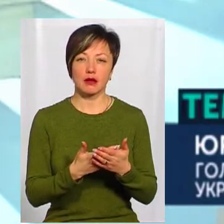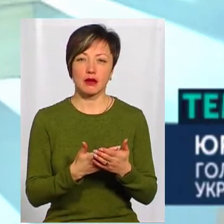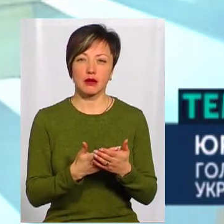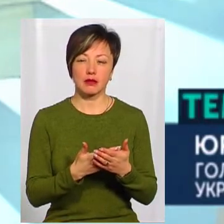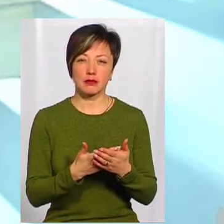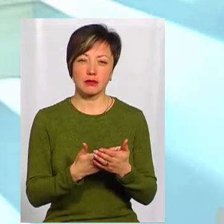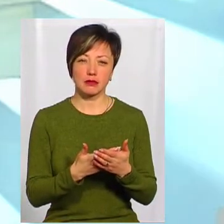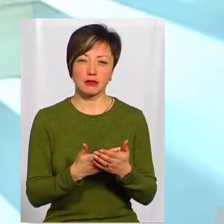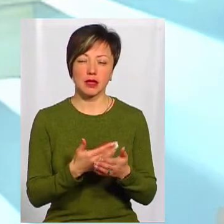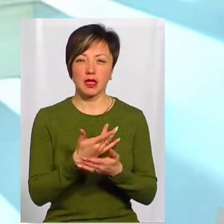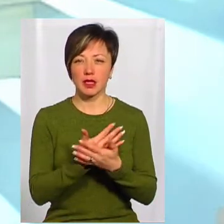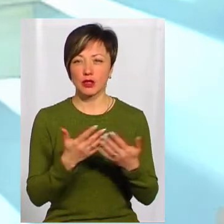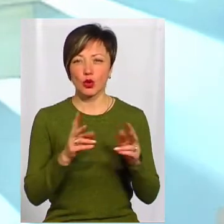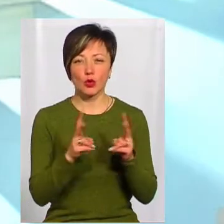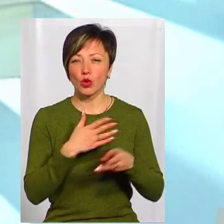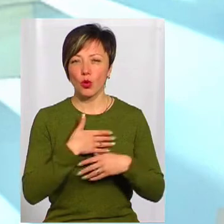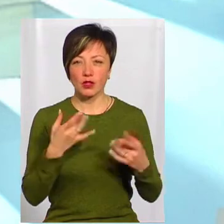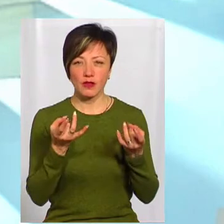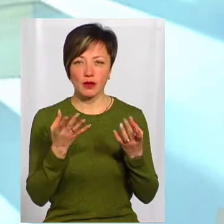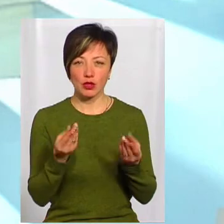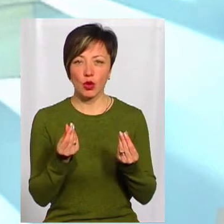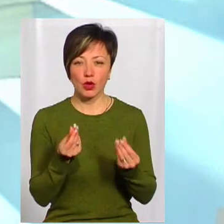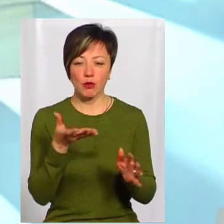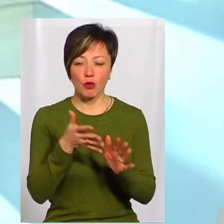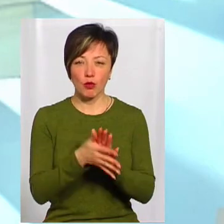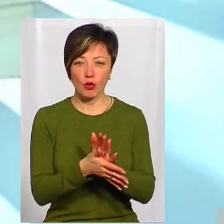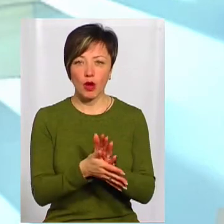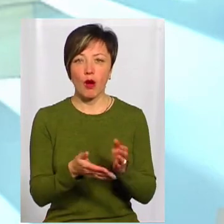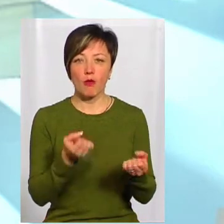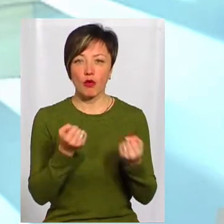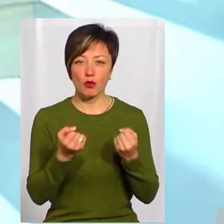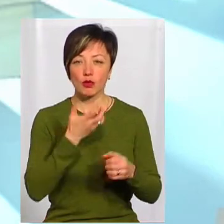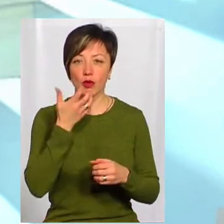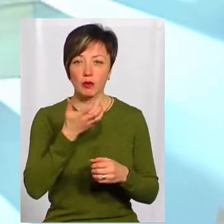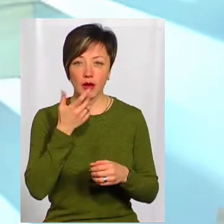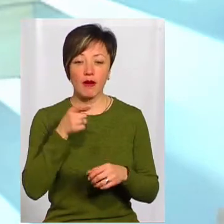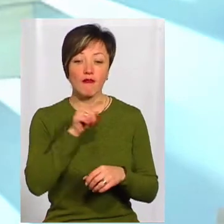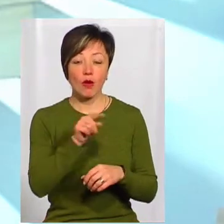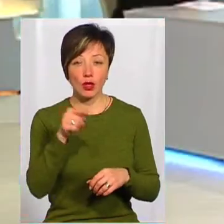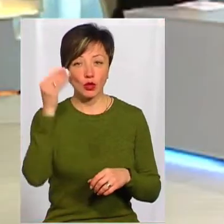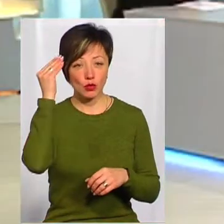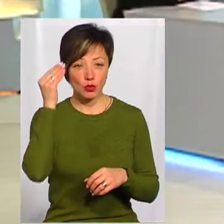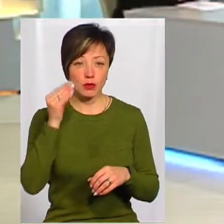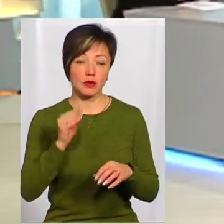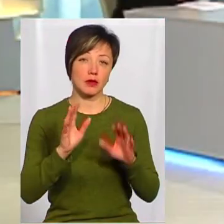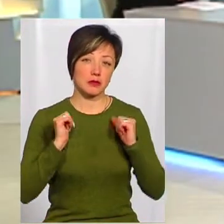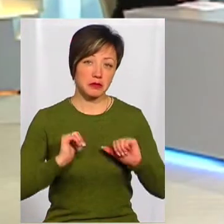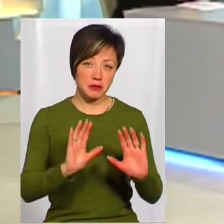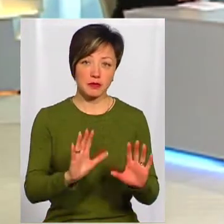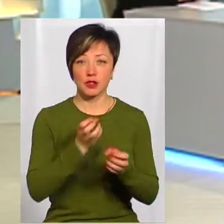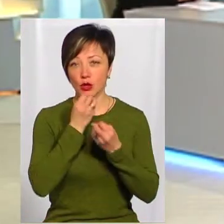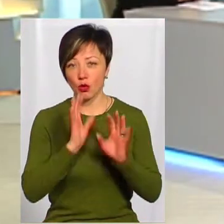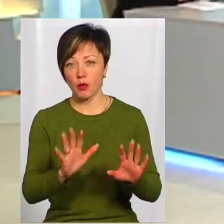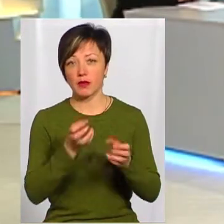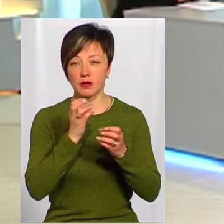кліматичну боротьбу з глобальним потеплінням, вони стоять такої думки – спокійно, все добре, все